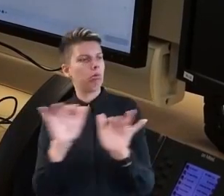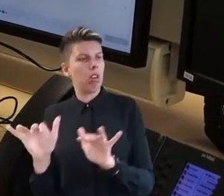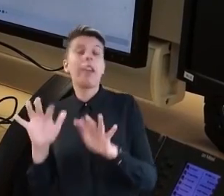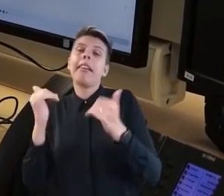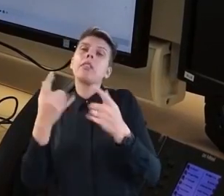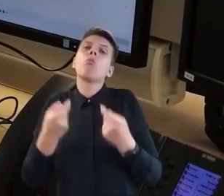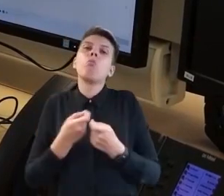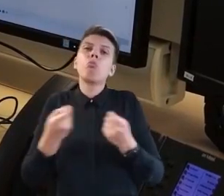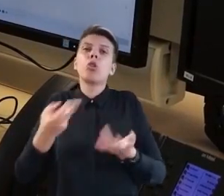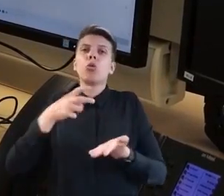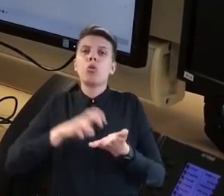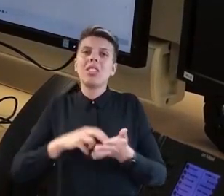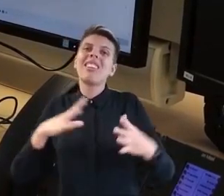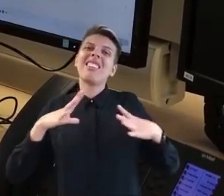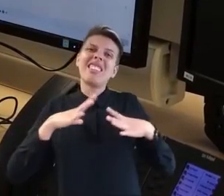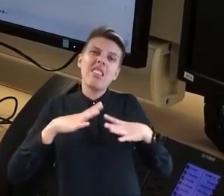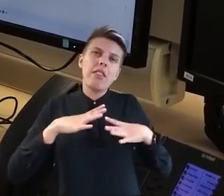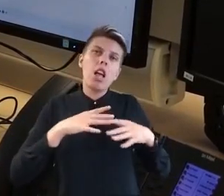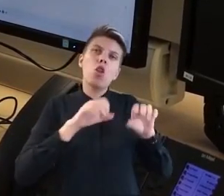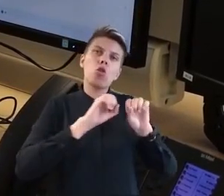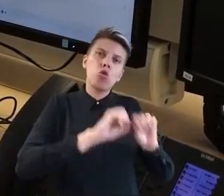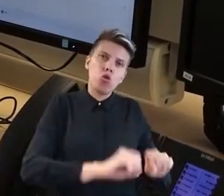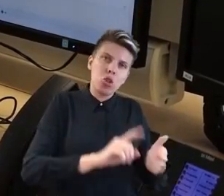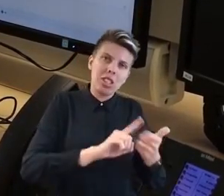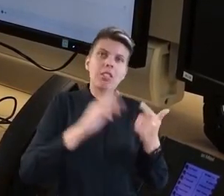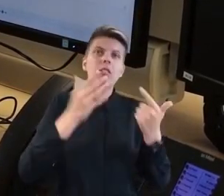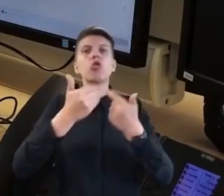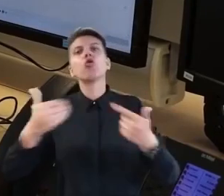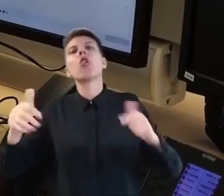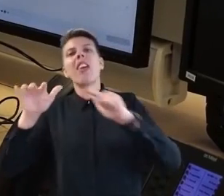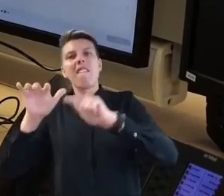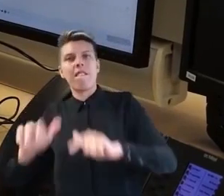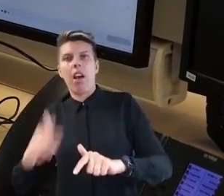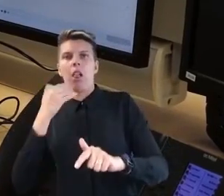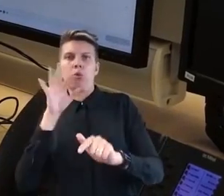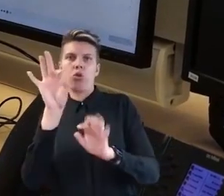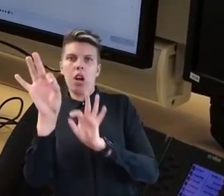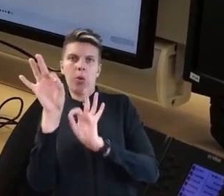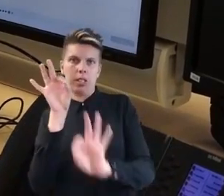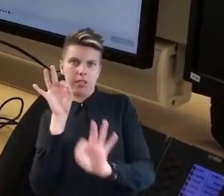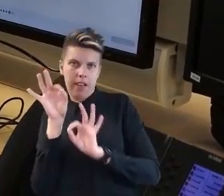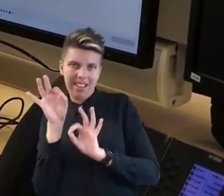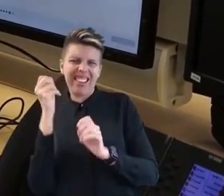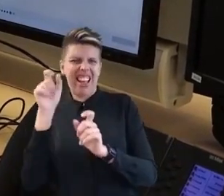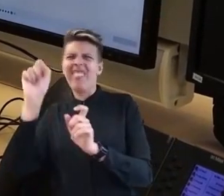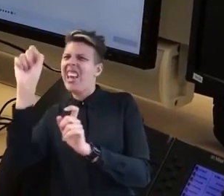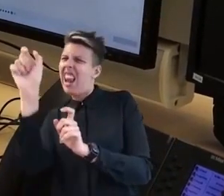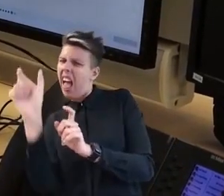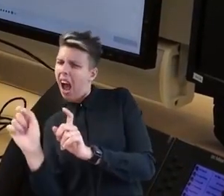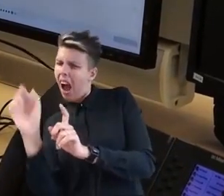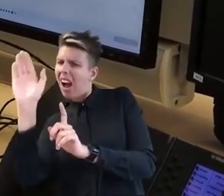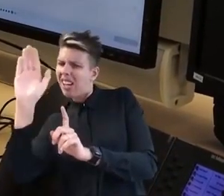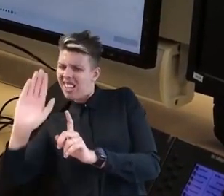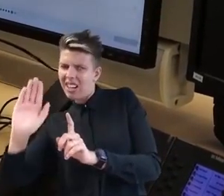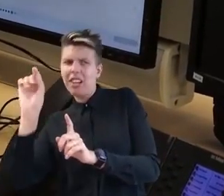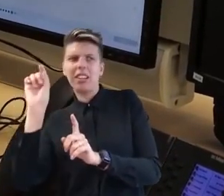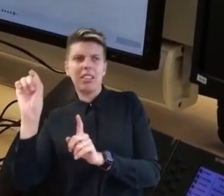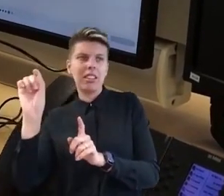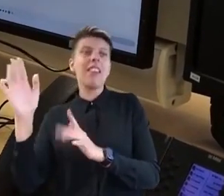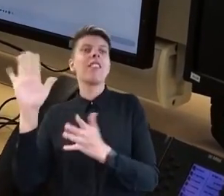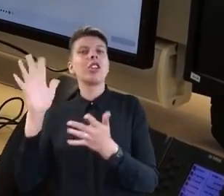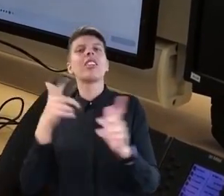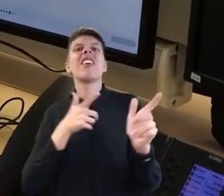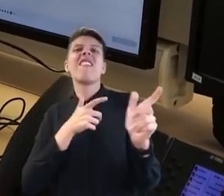Bundeszuständigkeit Zivilschutz und Sonderfälle. Und aufgrund der Lage gehen wir davon aus, dass dies eine